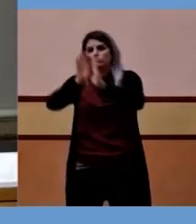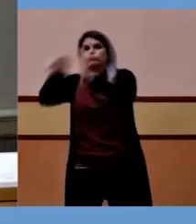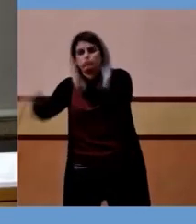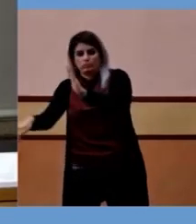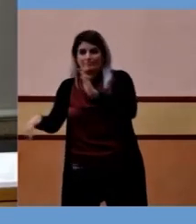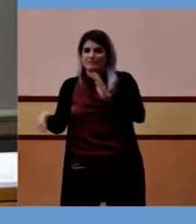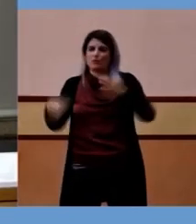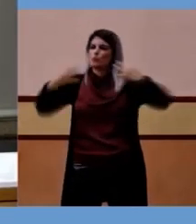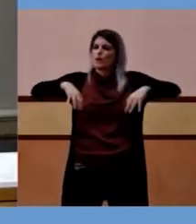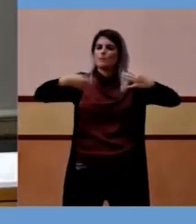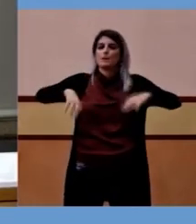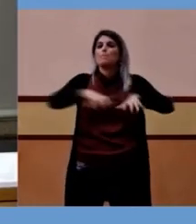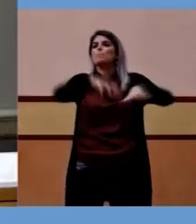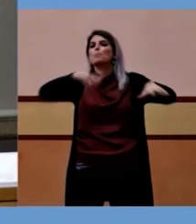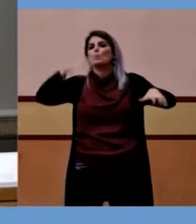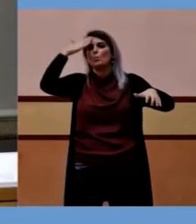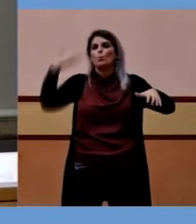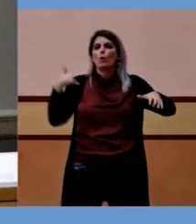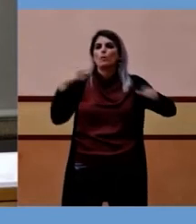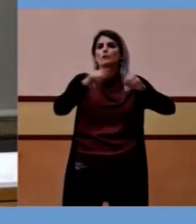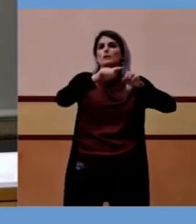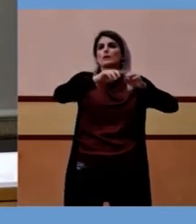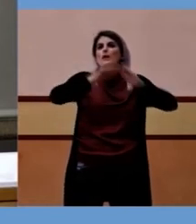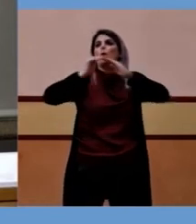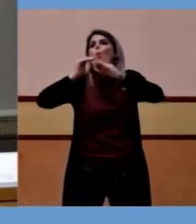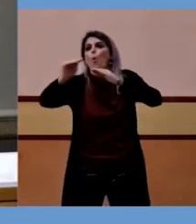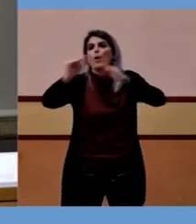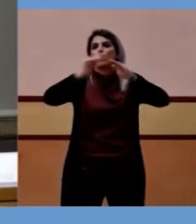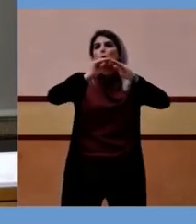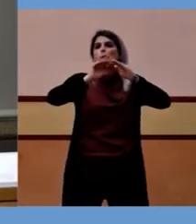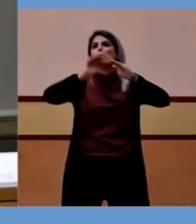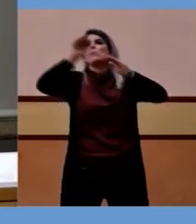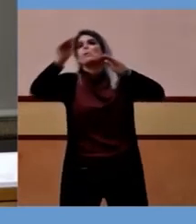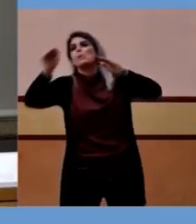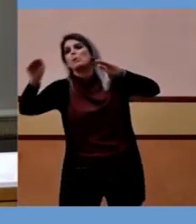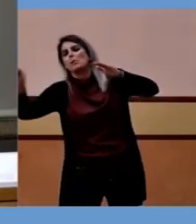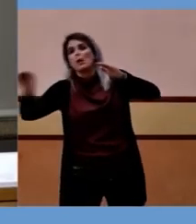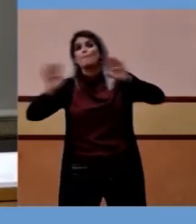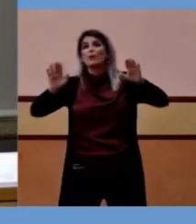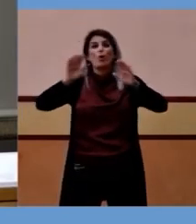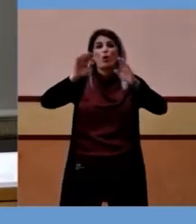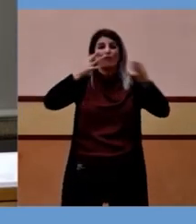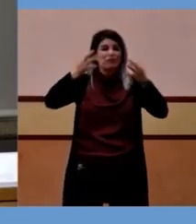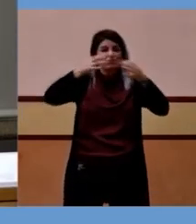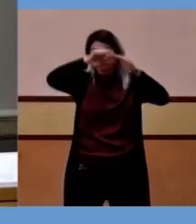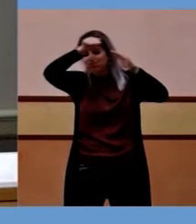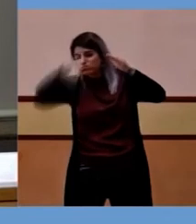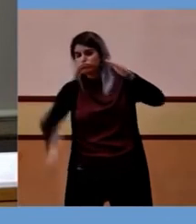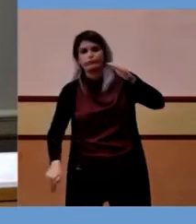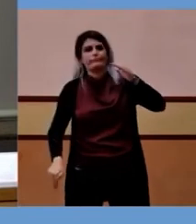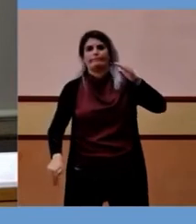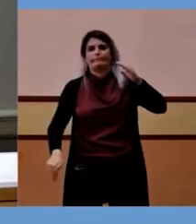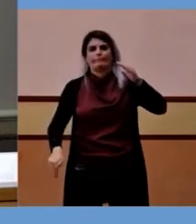És a en general, o es mantenen, o baixen una mica, o baixen una mica, tornen a pujar. Tallem la pujada, això és positiu, però mantenir